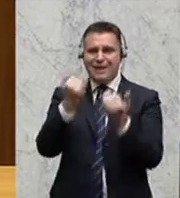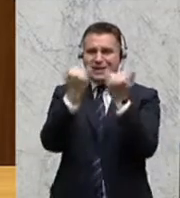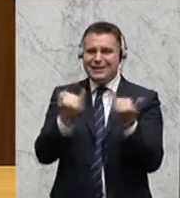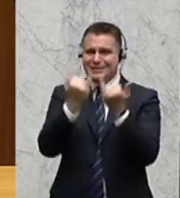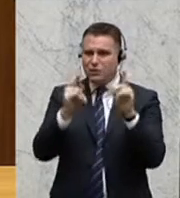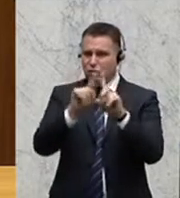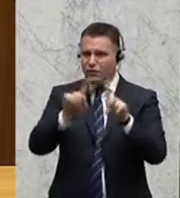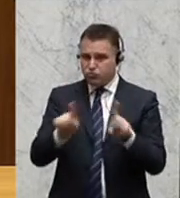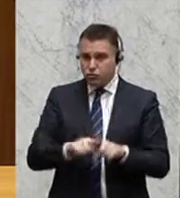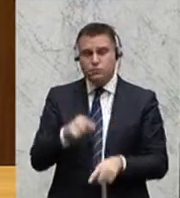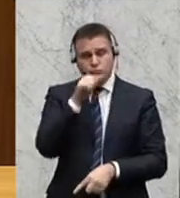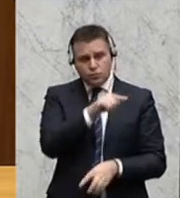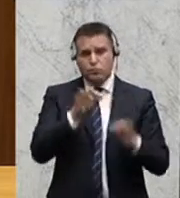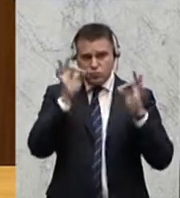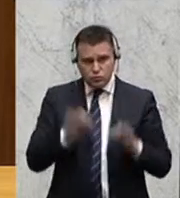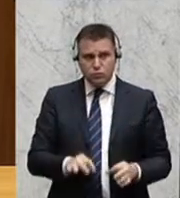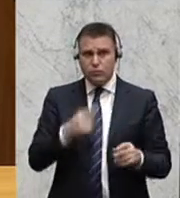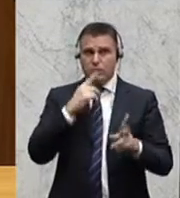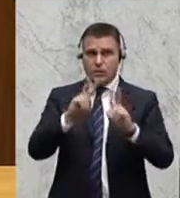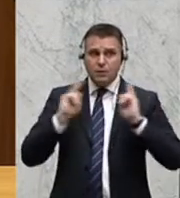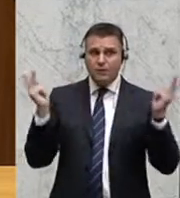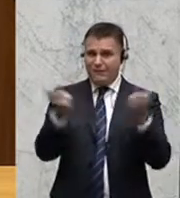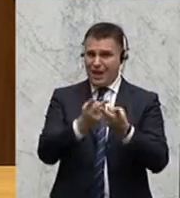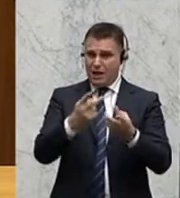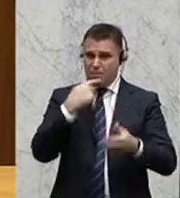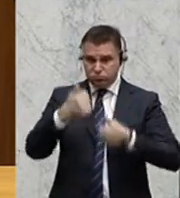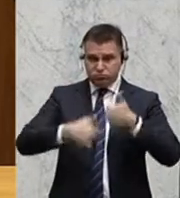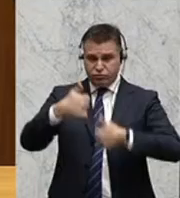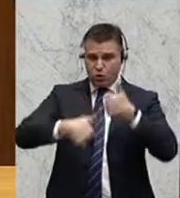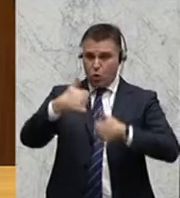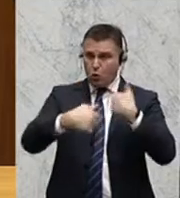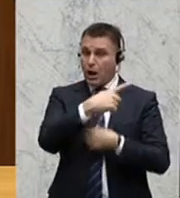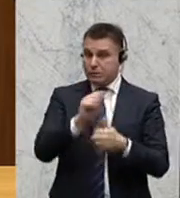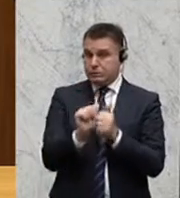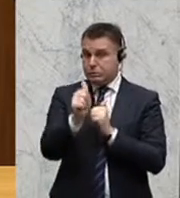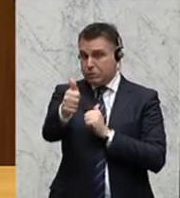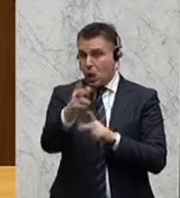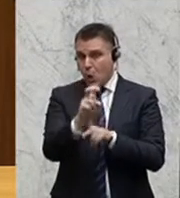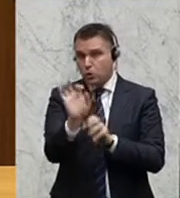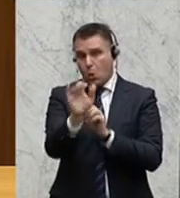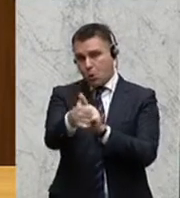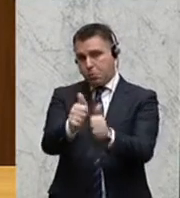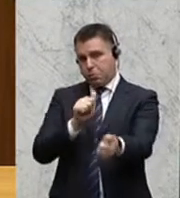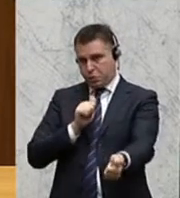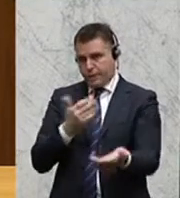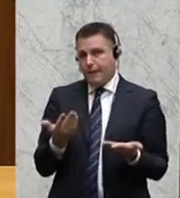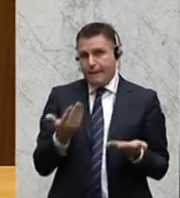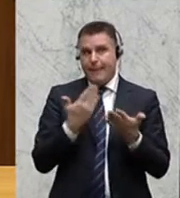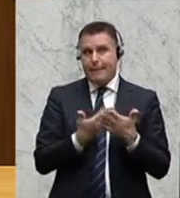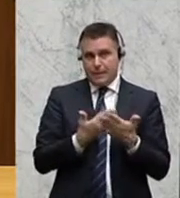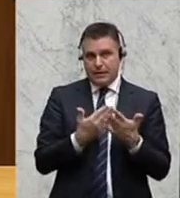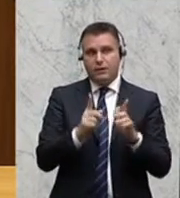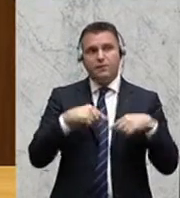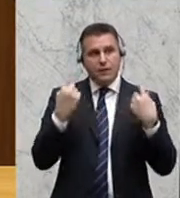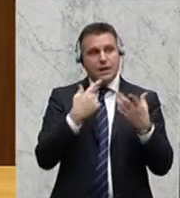Und Sie sind der Garant dafür, ob wir im globalen Wettlauf auch vorne mit dabei sind. Dafür braucht es